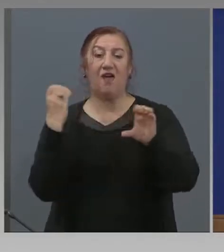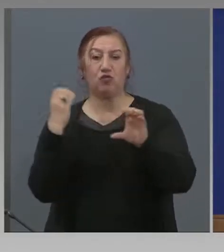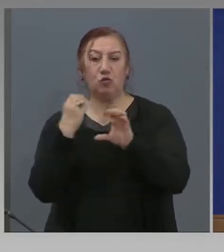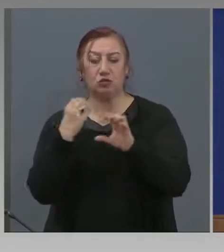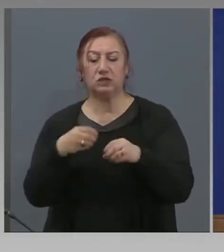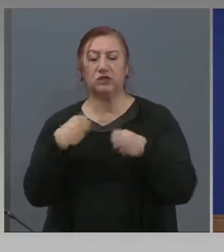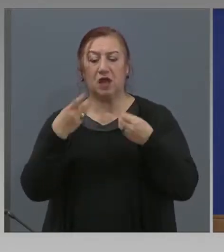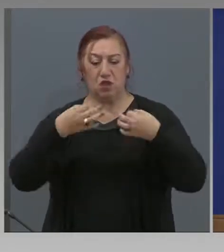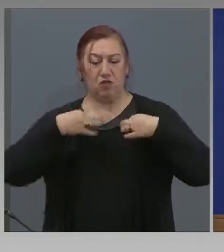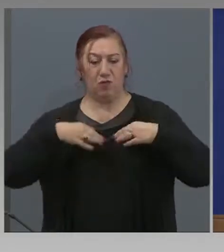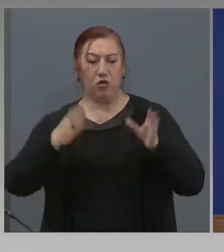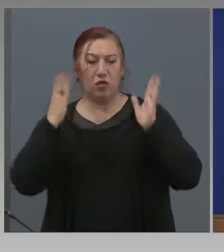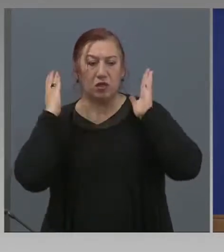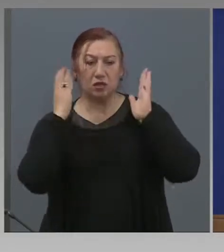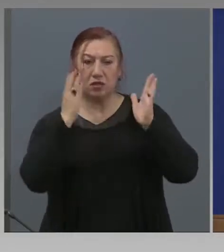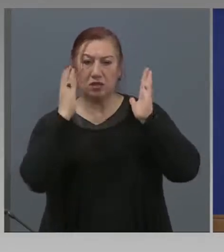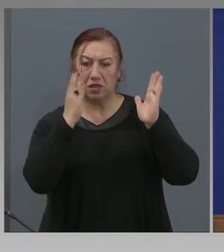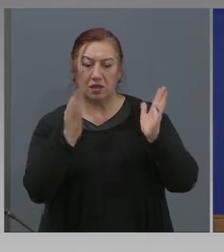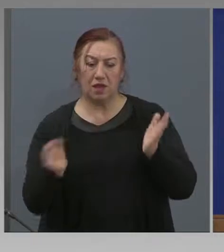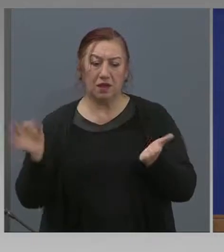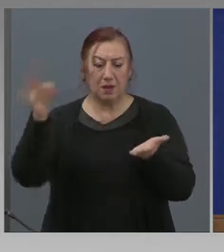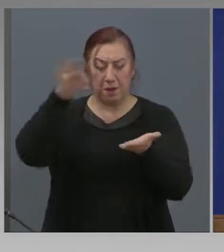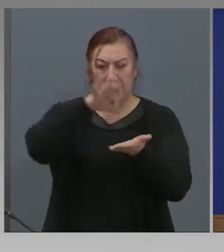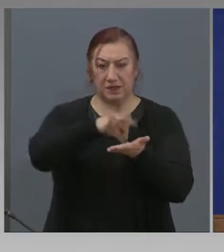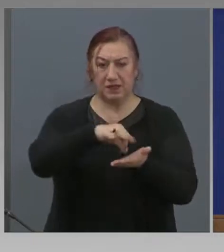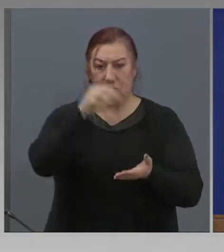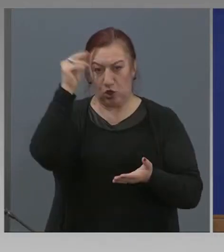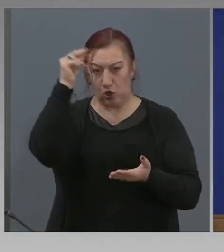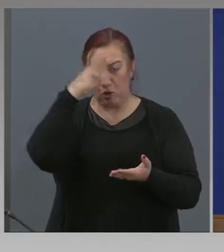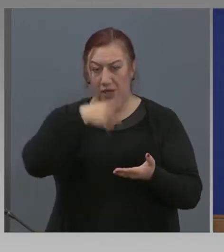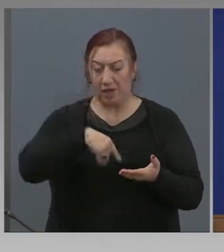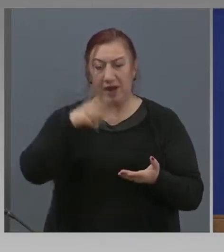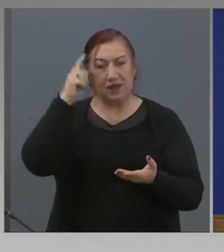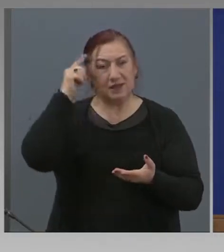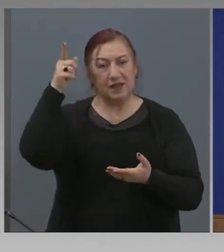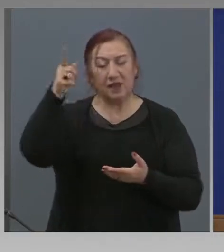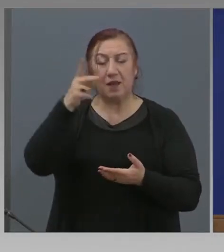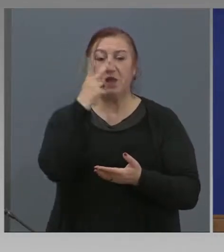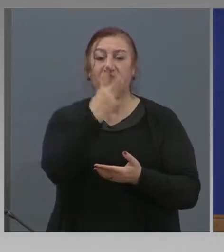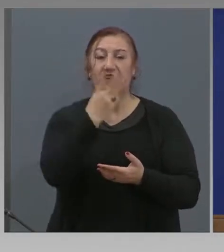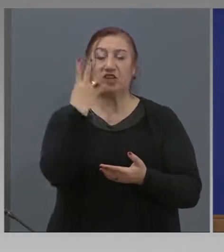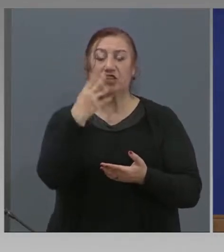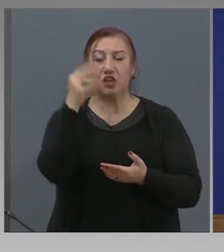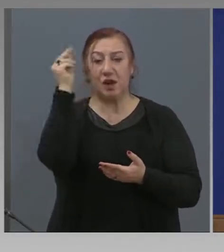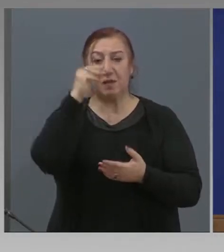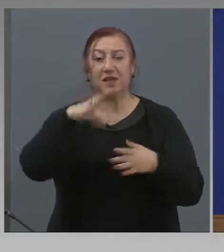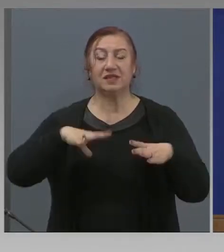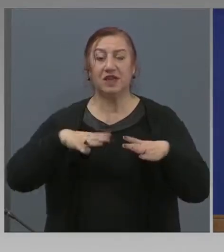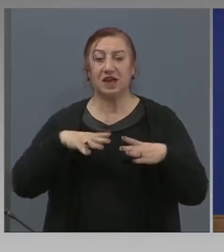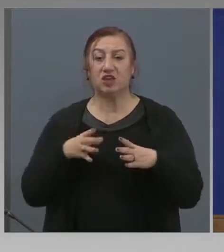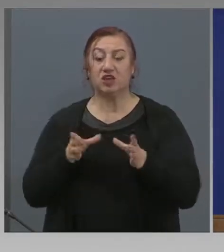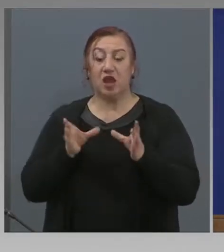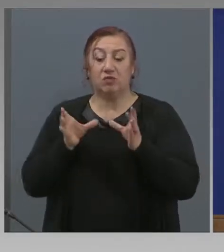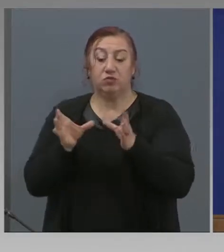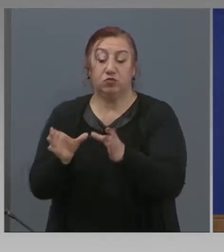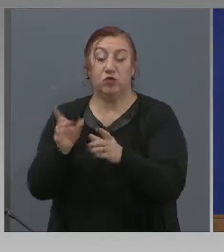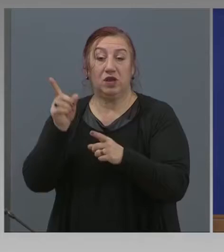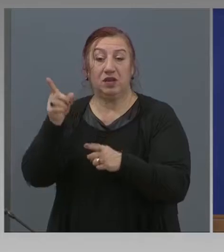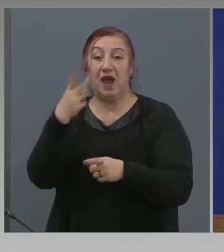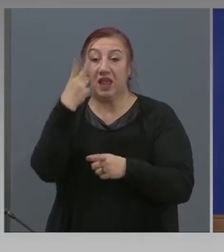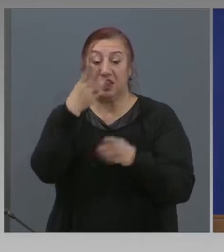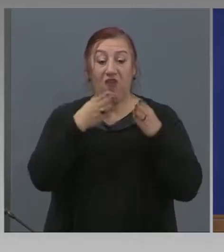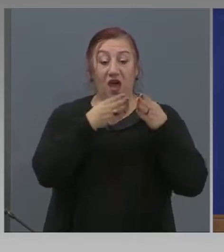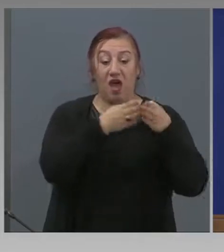преминаването и стиганетото по България. Знаете, там бяха блокирани 24 български граждани, а двата круизни кораба, които бяха под